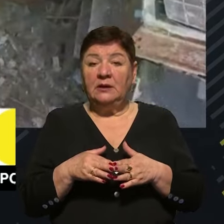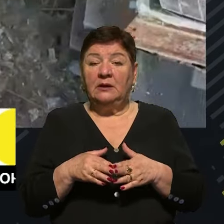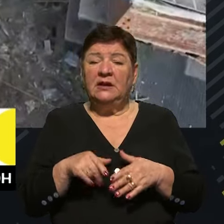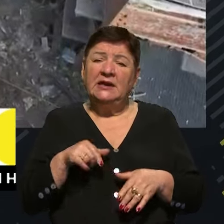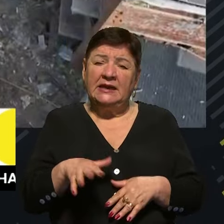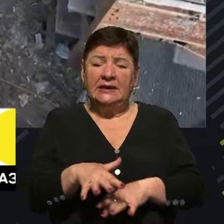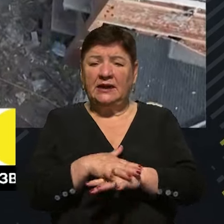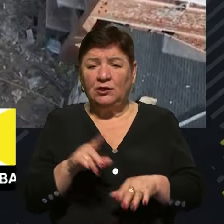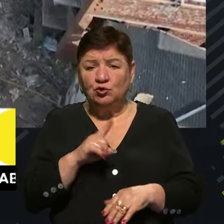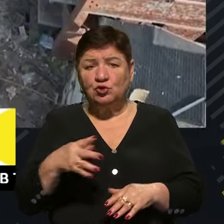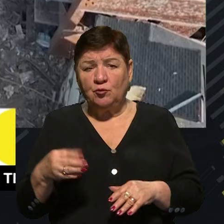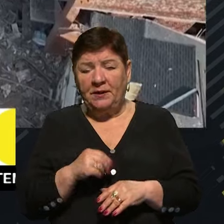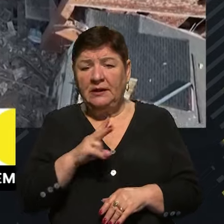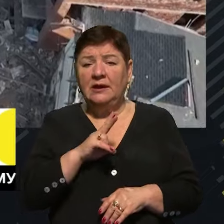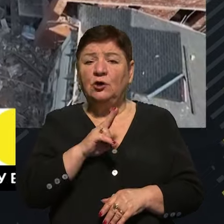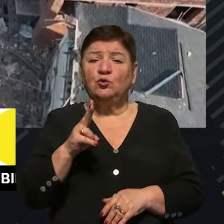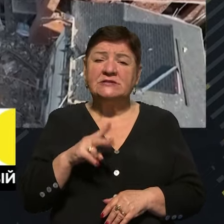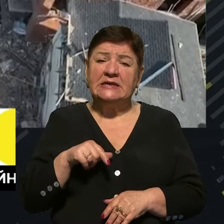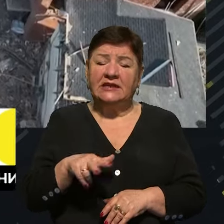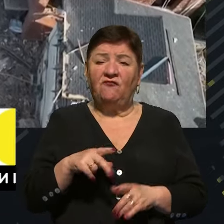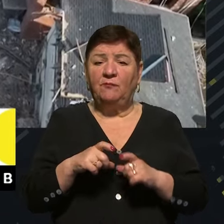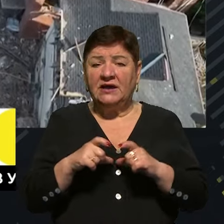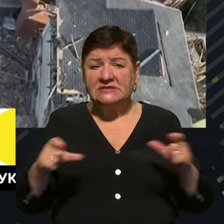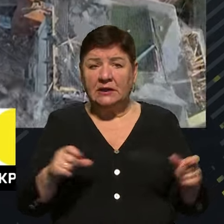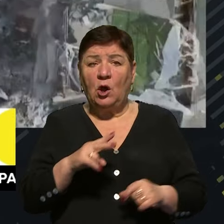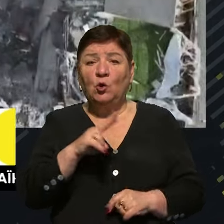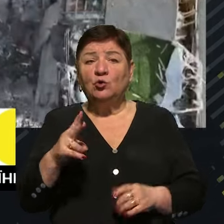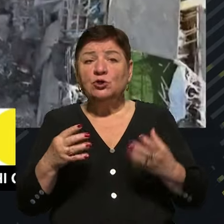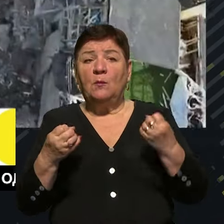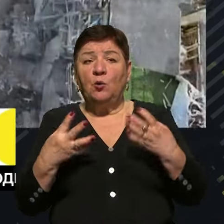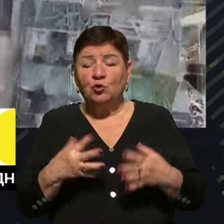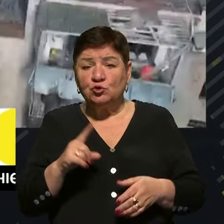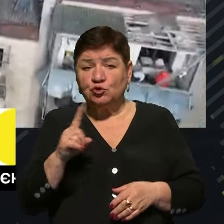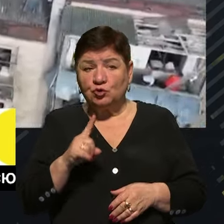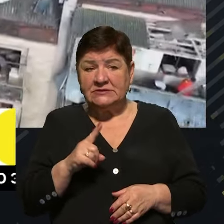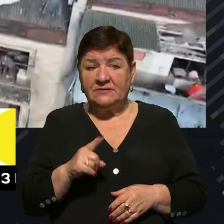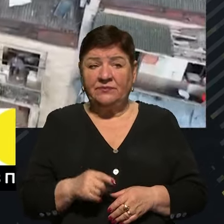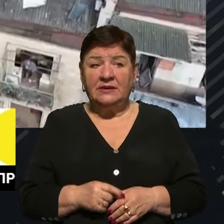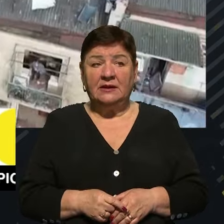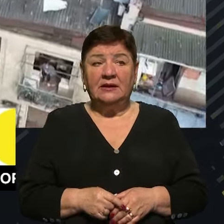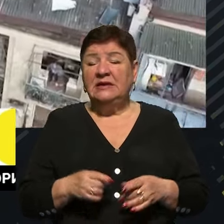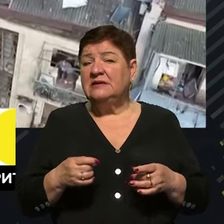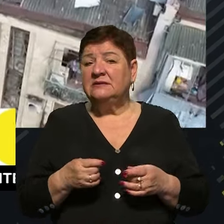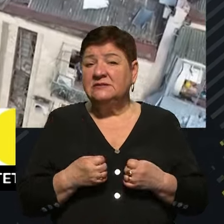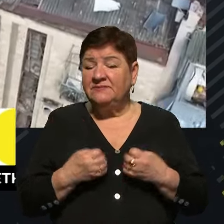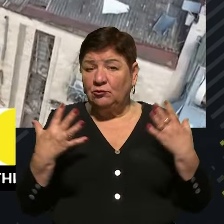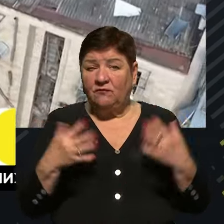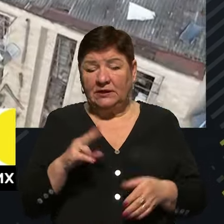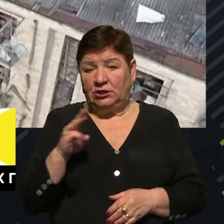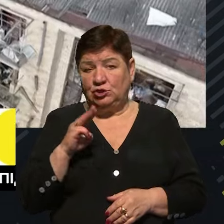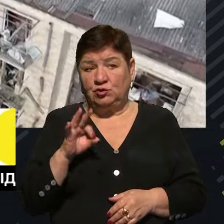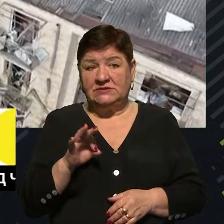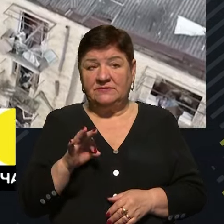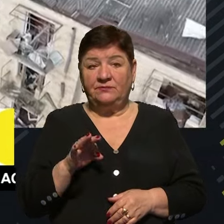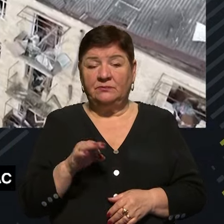куплятися, хтось йде в магазин і щось куплятися, хтось просто щось шов святкувати в святковій. Пане